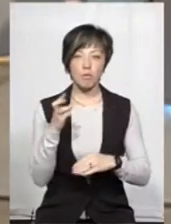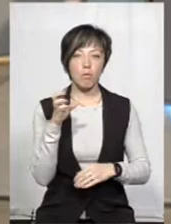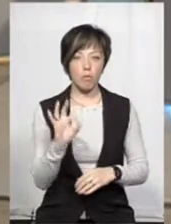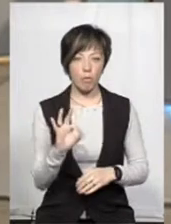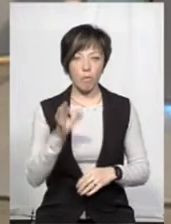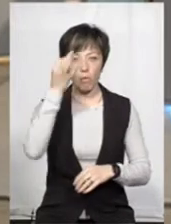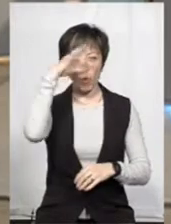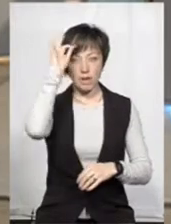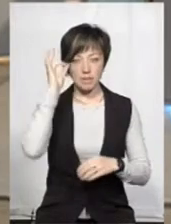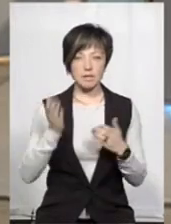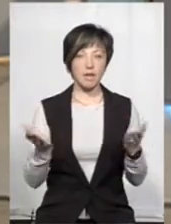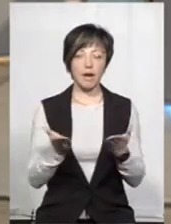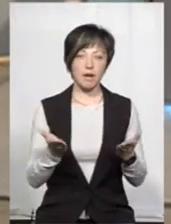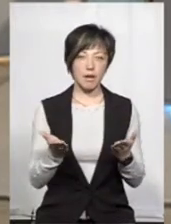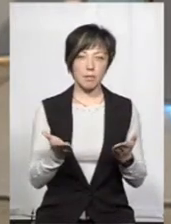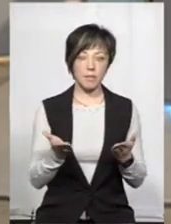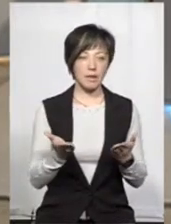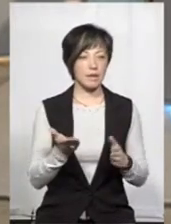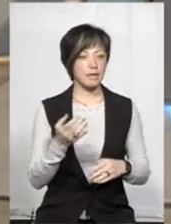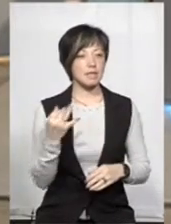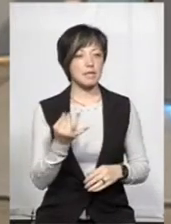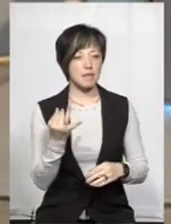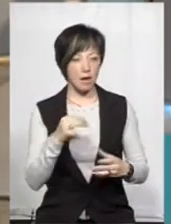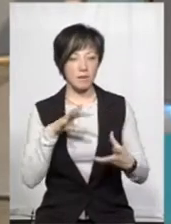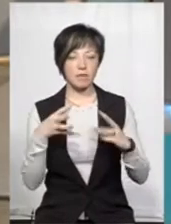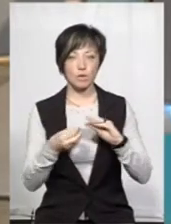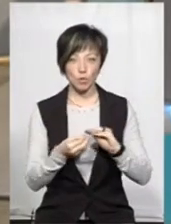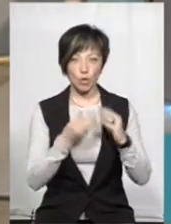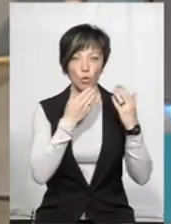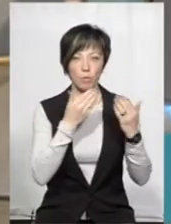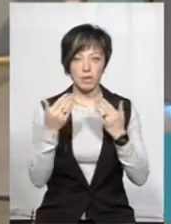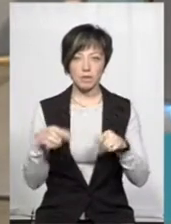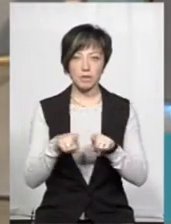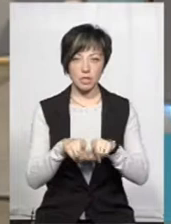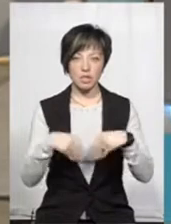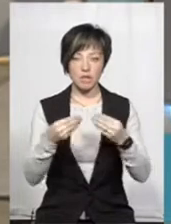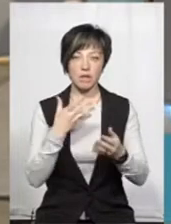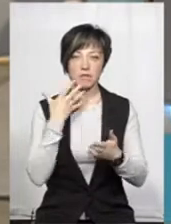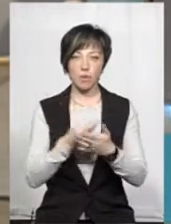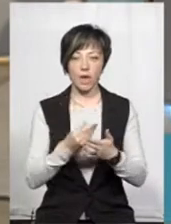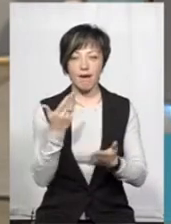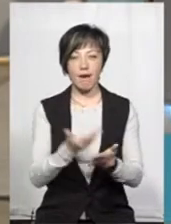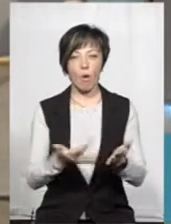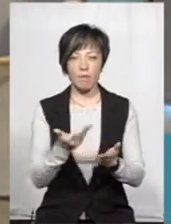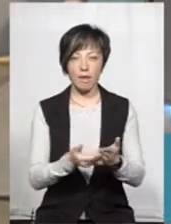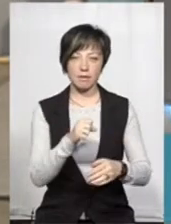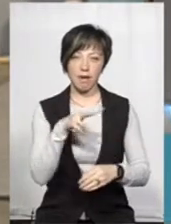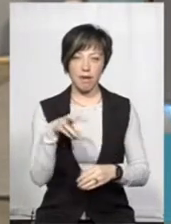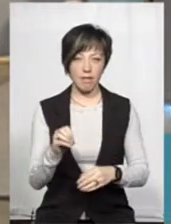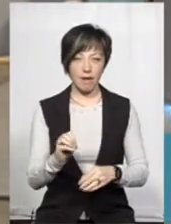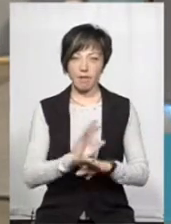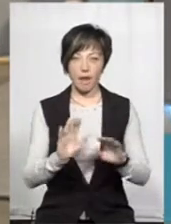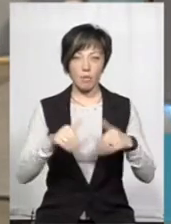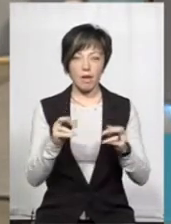поліція, яка зацікавлена в результатах опитування, теж давала свої рекомендації, але не